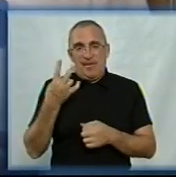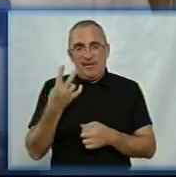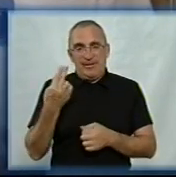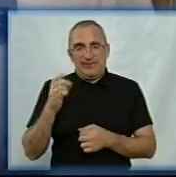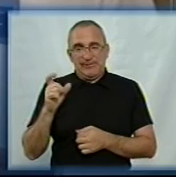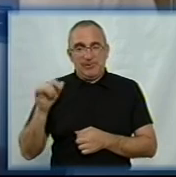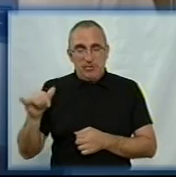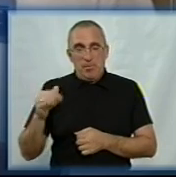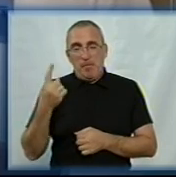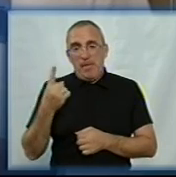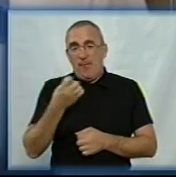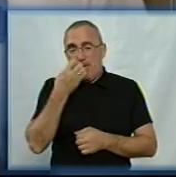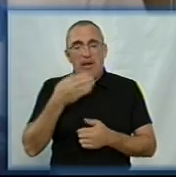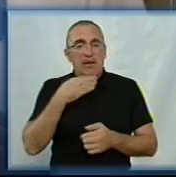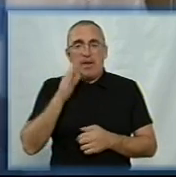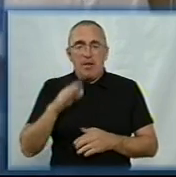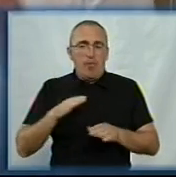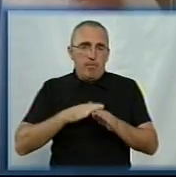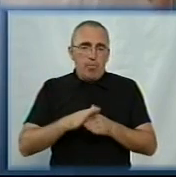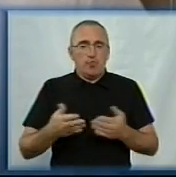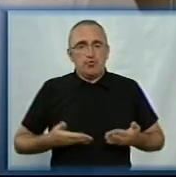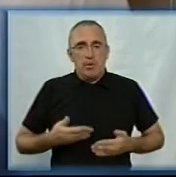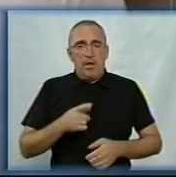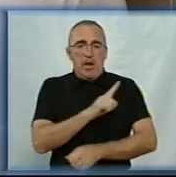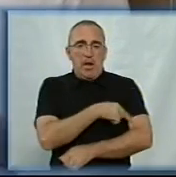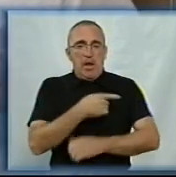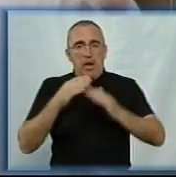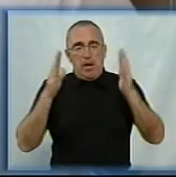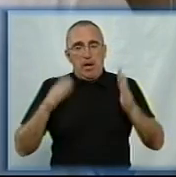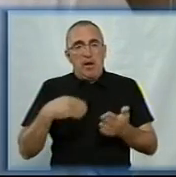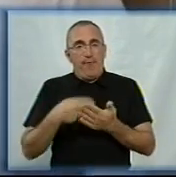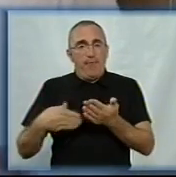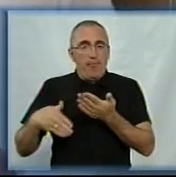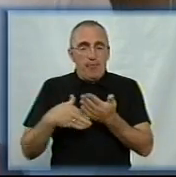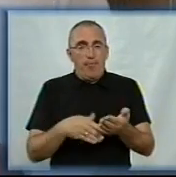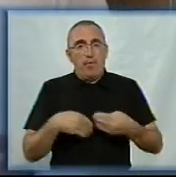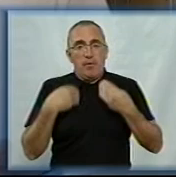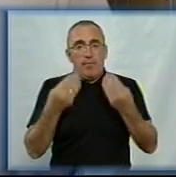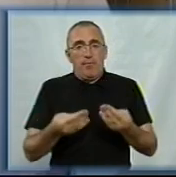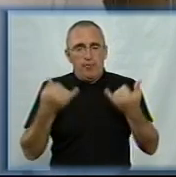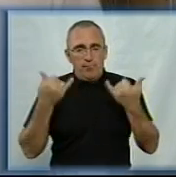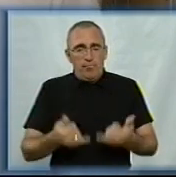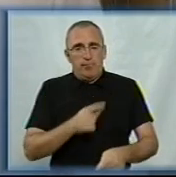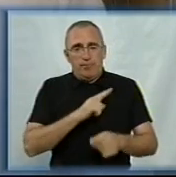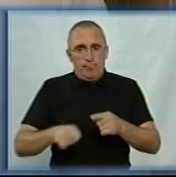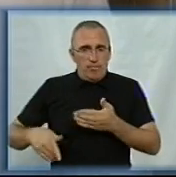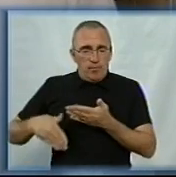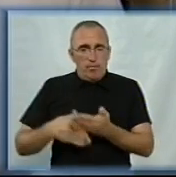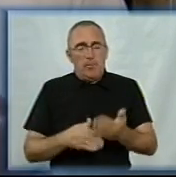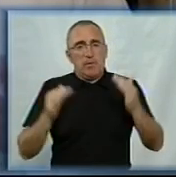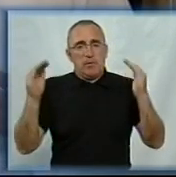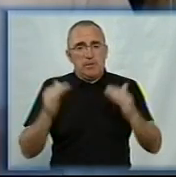'я з 1 квітня, недостатньо для повноцінного життя нашої лікарні. Фінансування на надання невідкладної ургентної допомоги